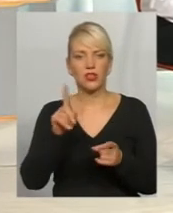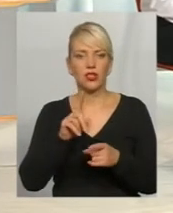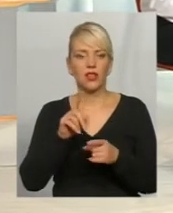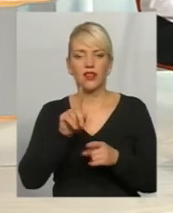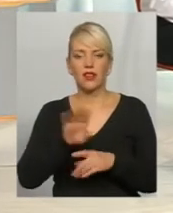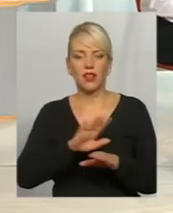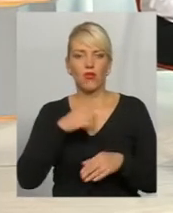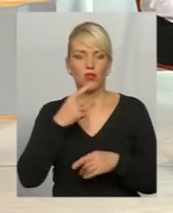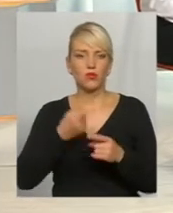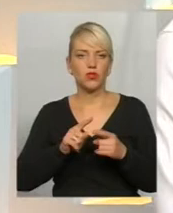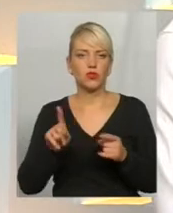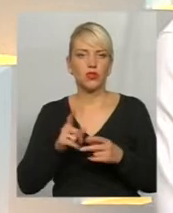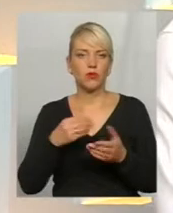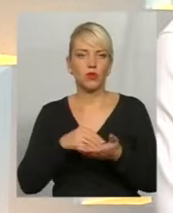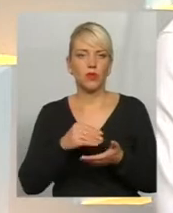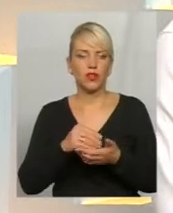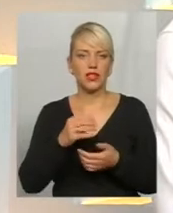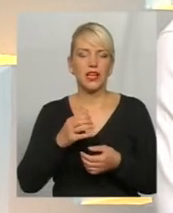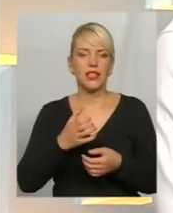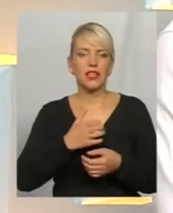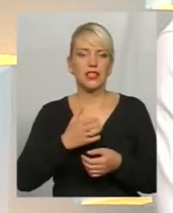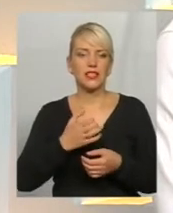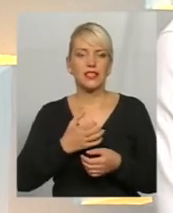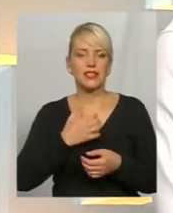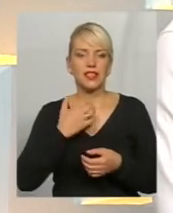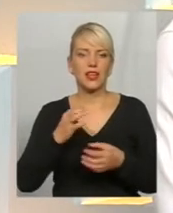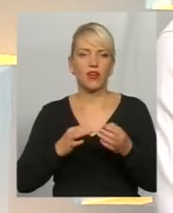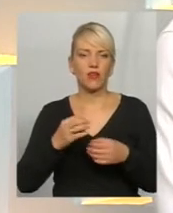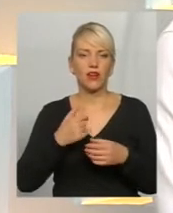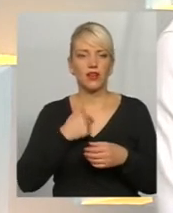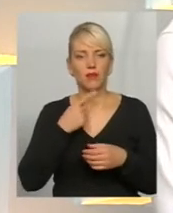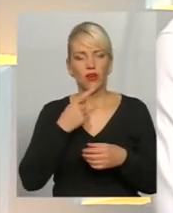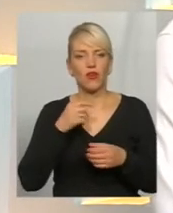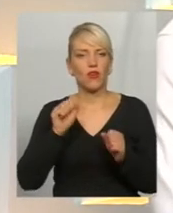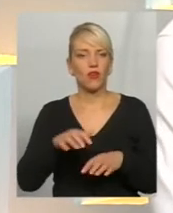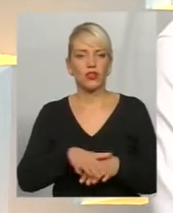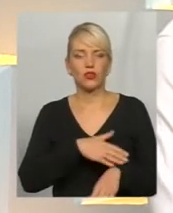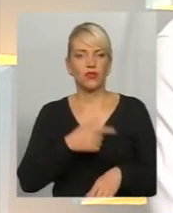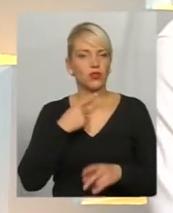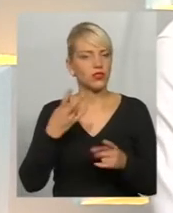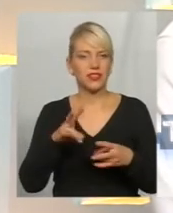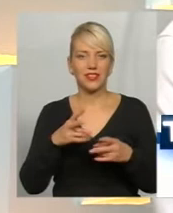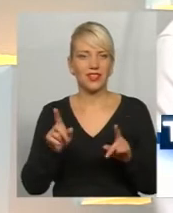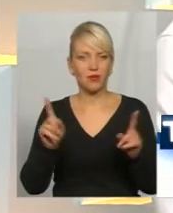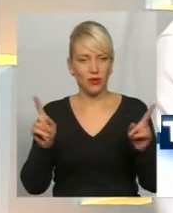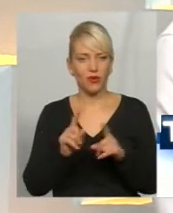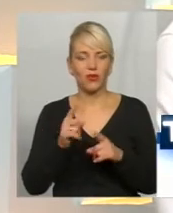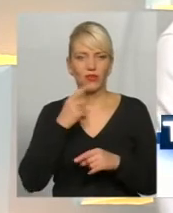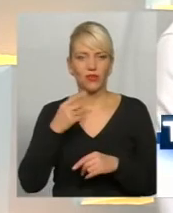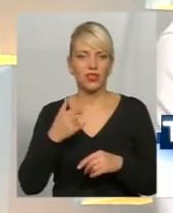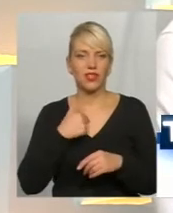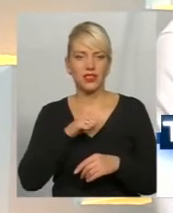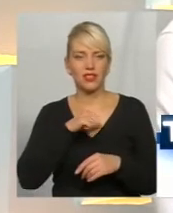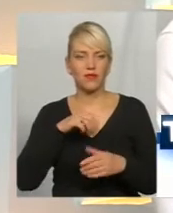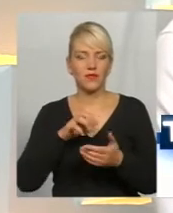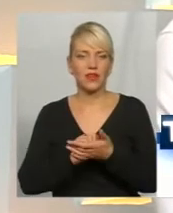життя. Ну, ось про це я можу говорити дуже довго, тому що... коротко. Коротко. Тому що я сам, в принципі, займаюся